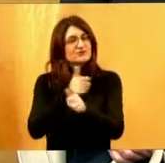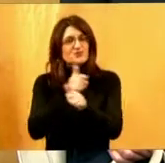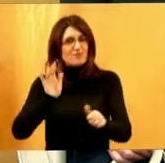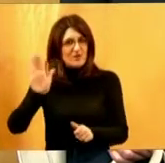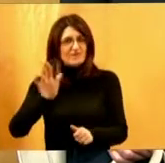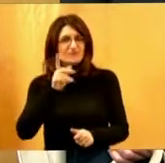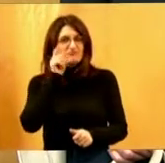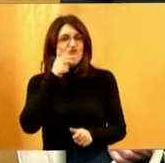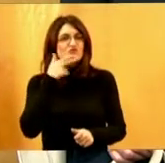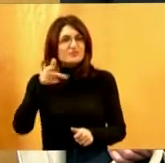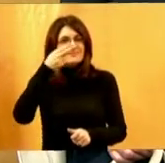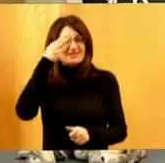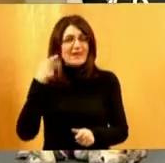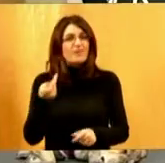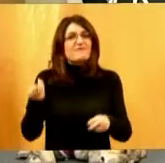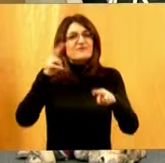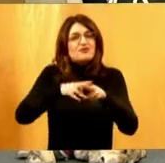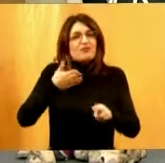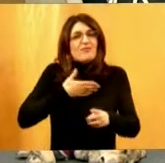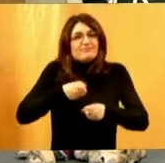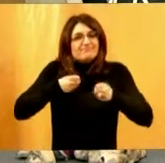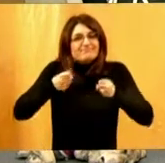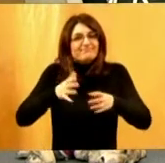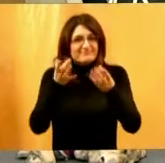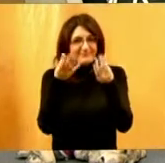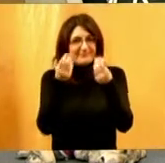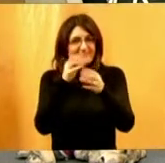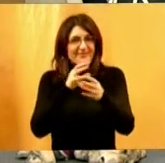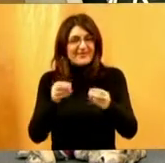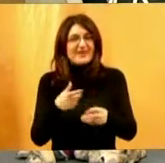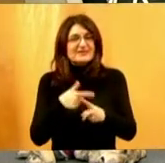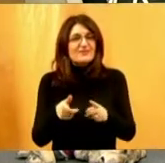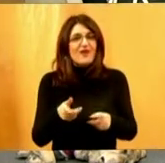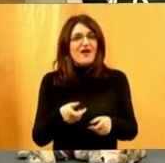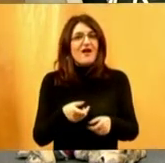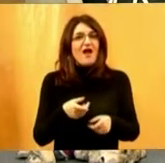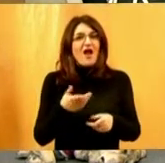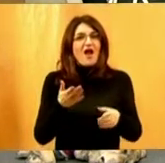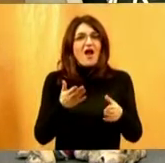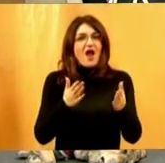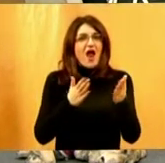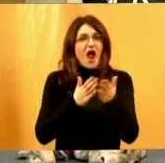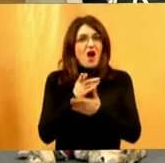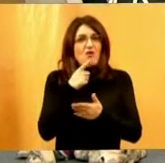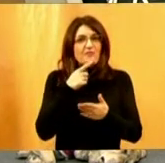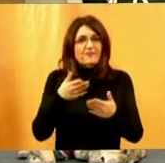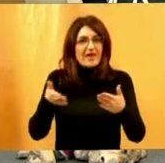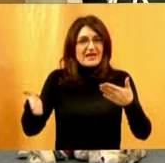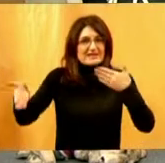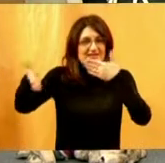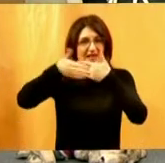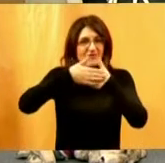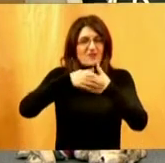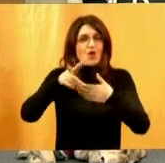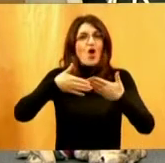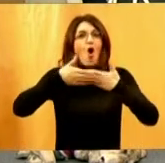naravno više se razvija jer slikovito je rečeno kad se zatvori vrata onda